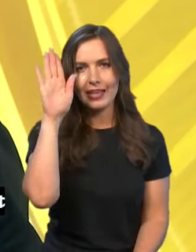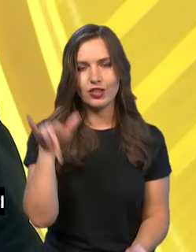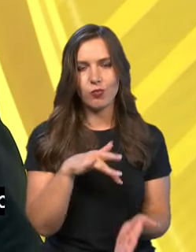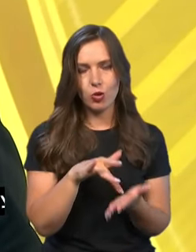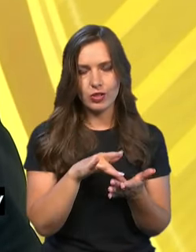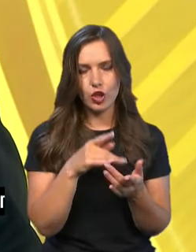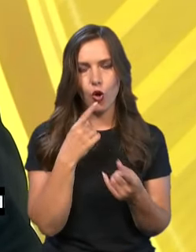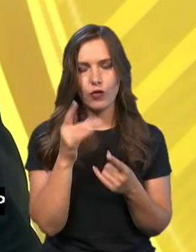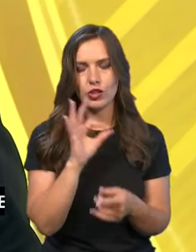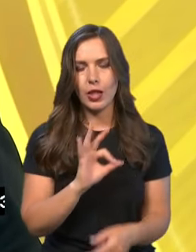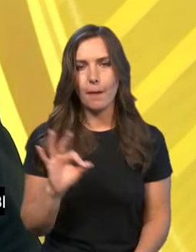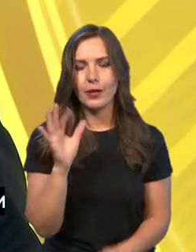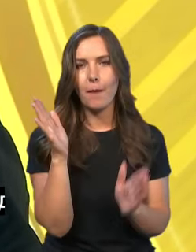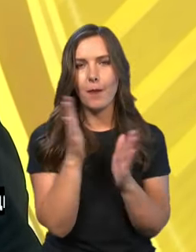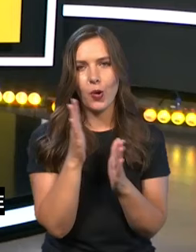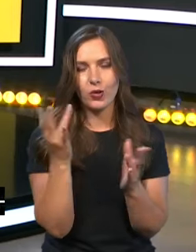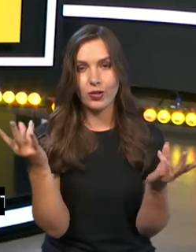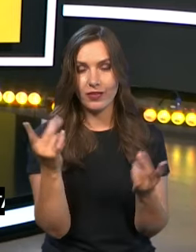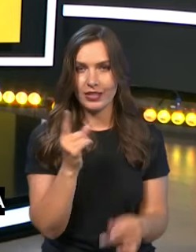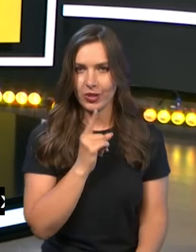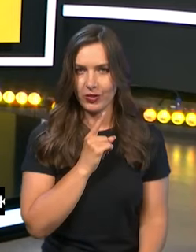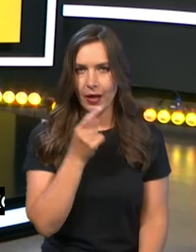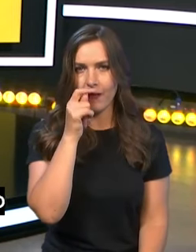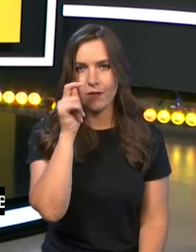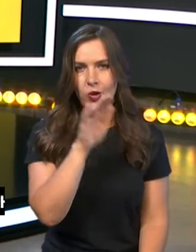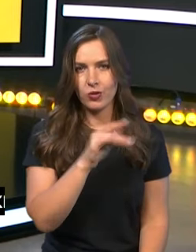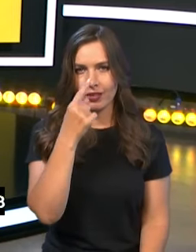говорили ми про погоду, яку варто очікувати в Україні найближчими днями.